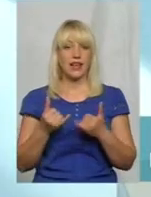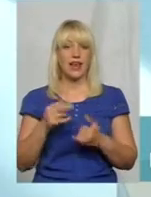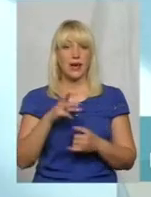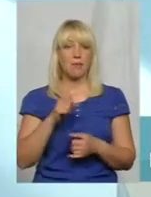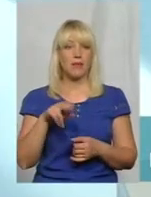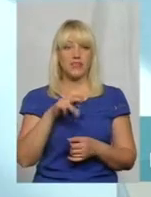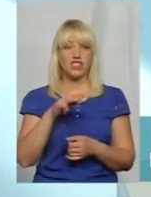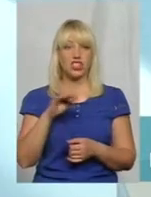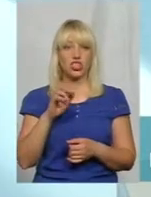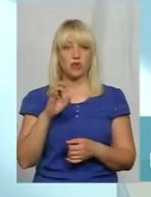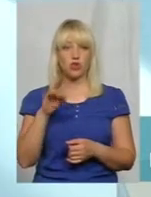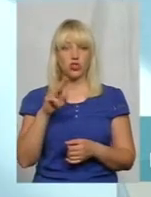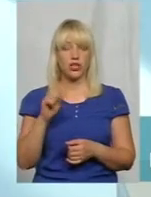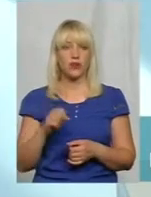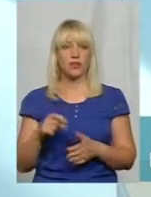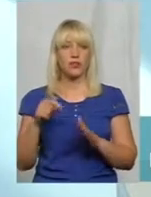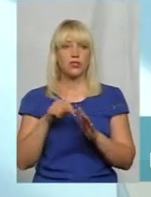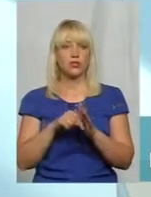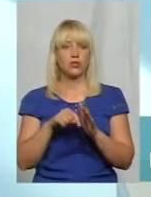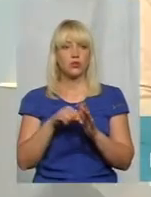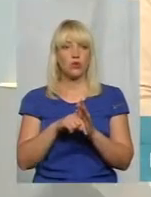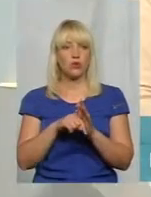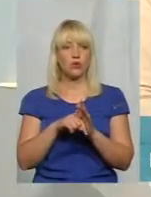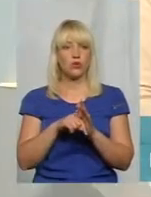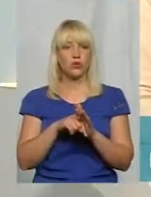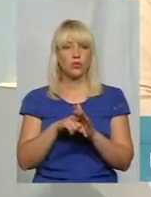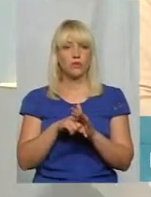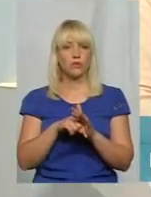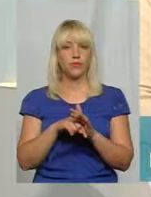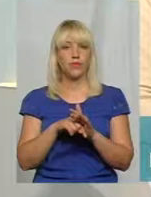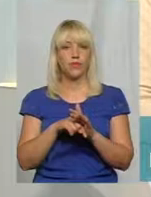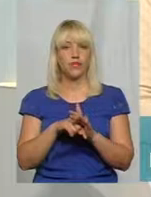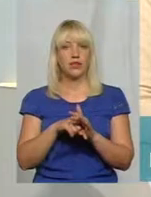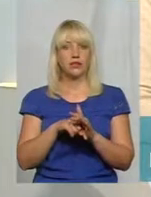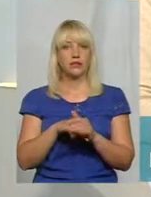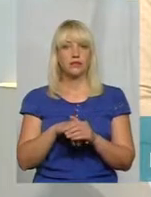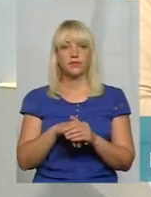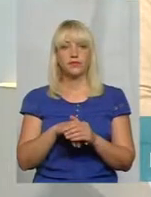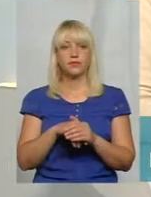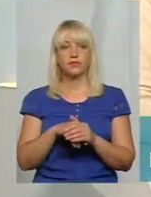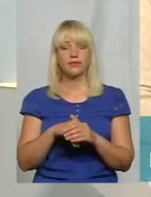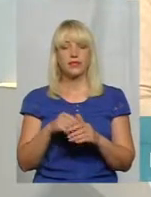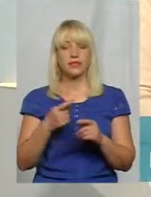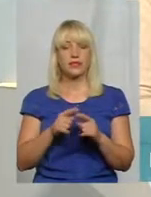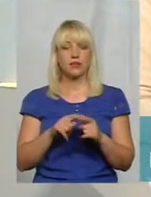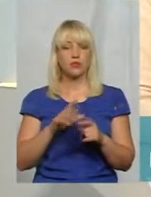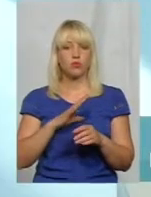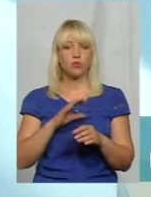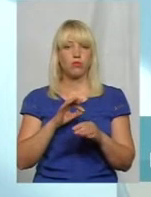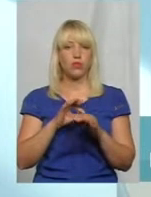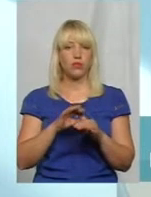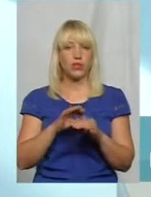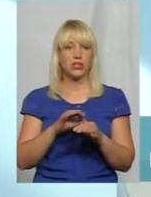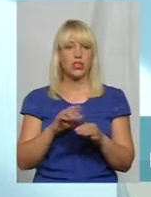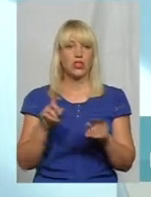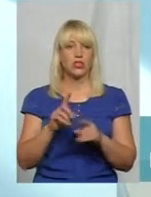стосовно знакування. Для того, щоб це проведено було, для того, щоб легко можна було знайти не тільки